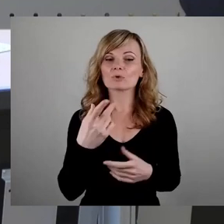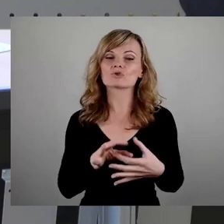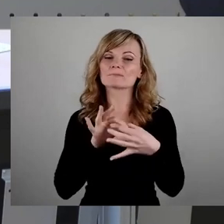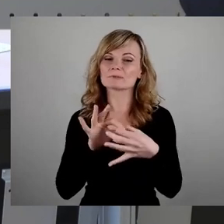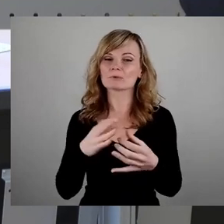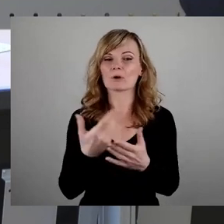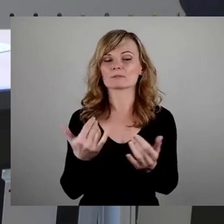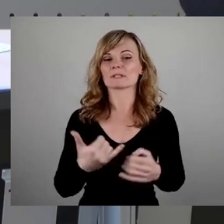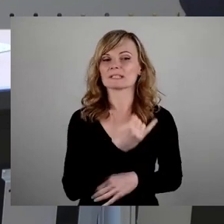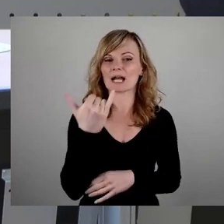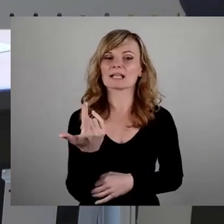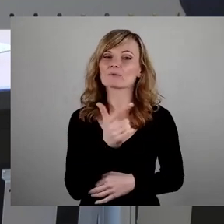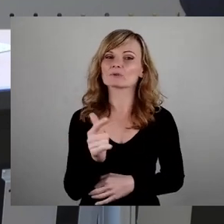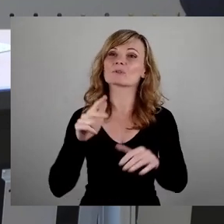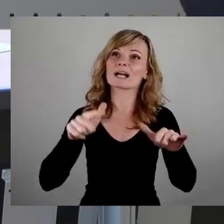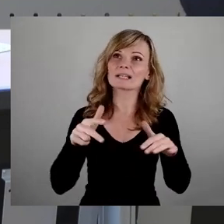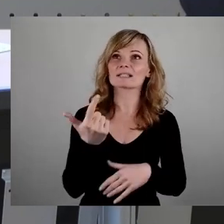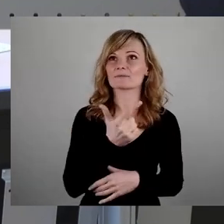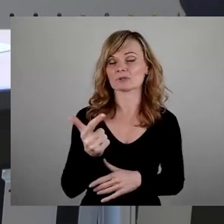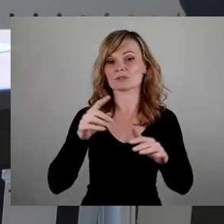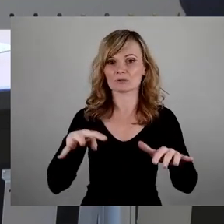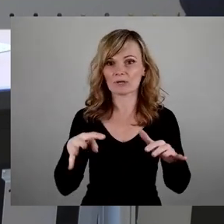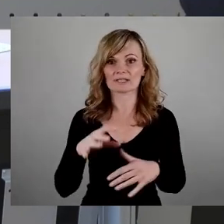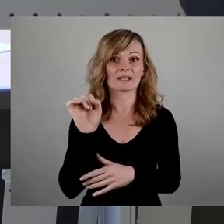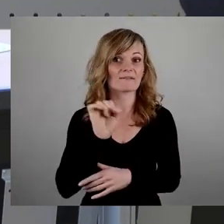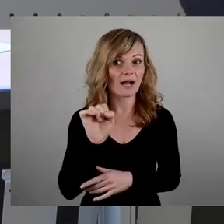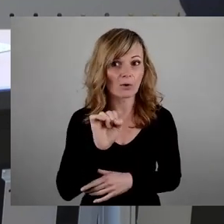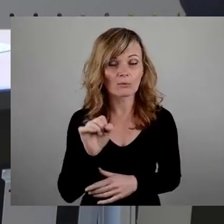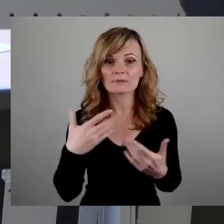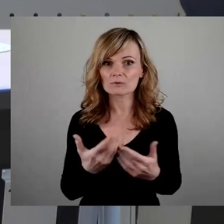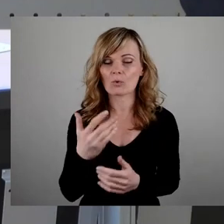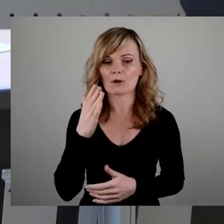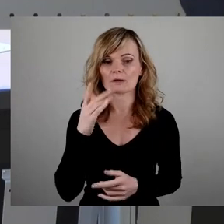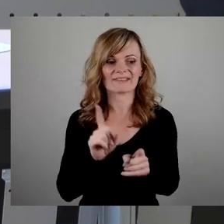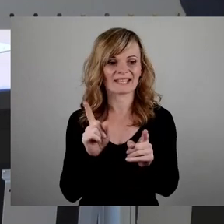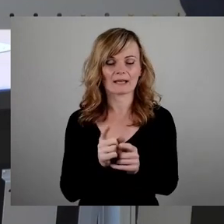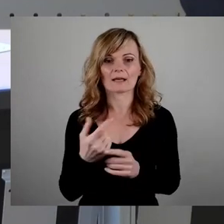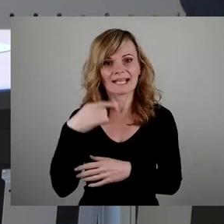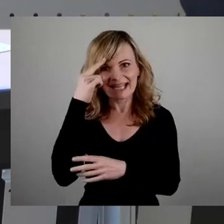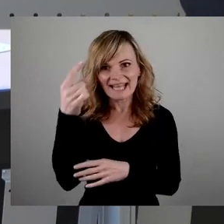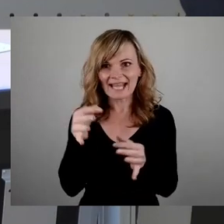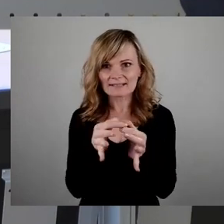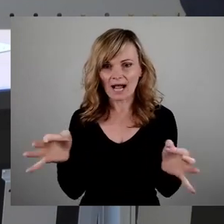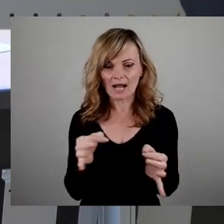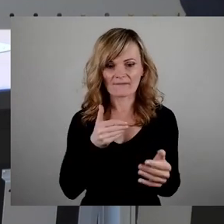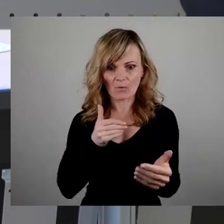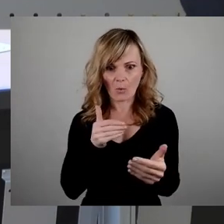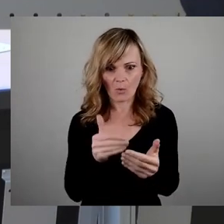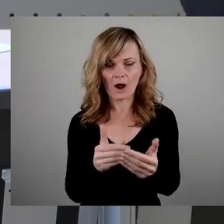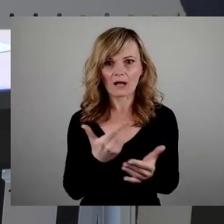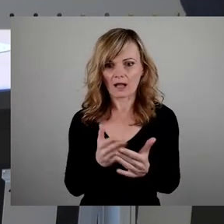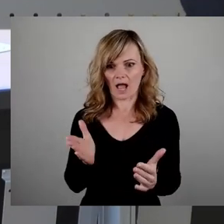2018, 2019. Warum hat man es denn so kurz vor dem Gedenktag in diesem Jahr getan? Warum gab es keine